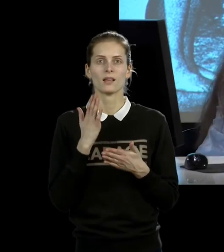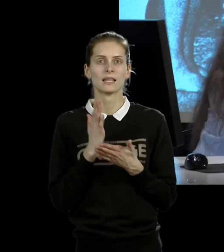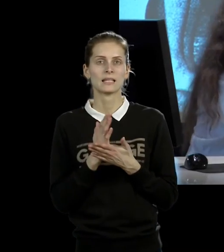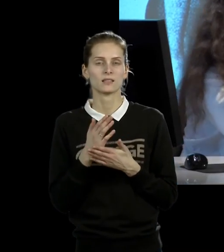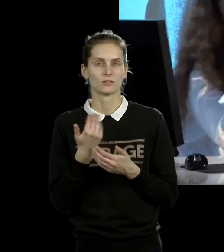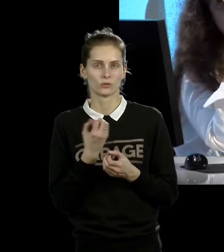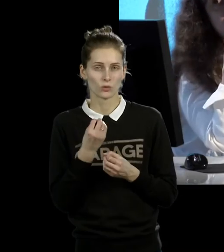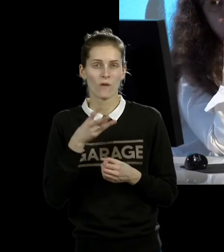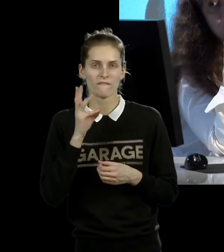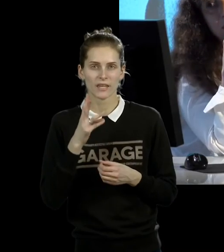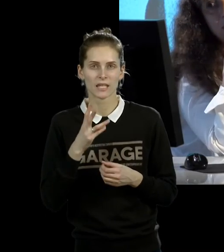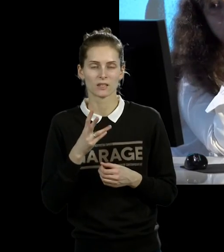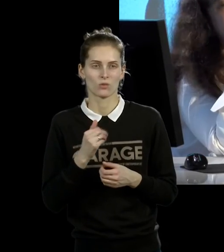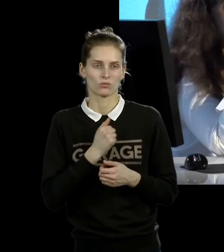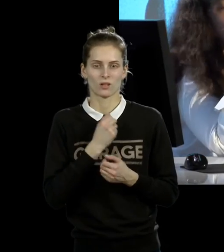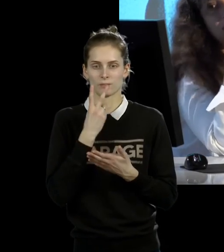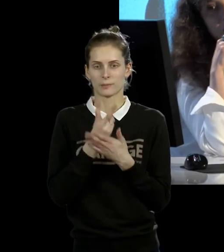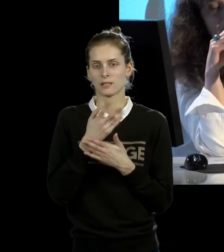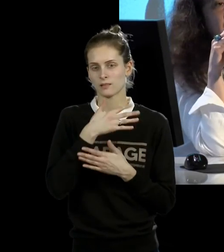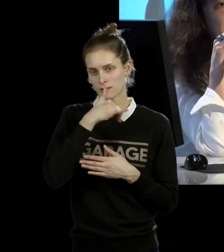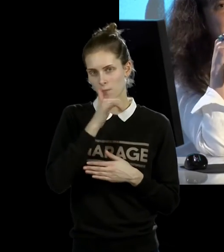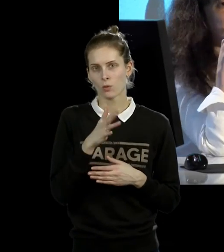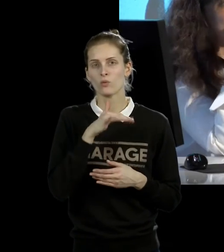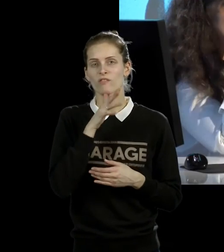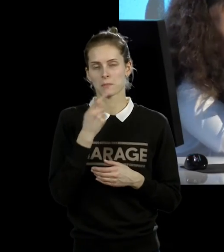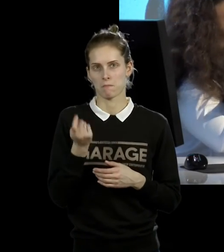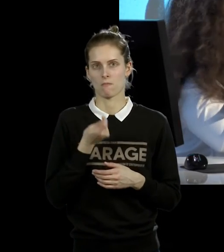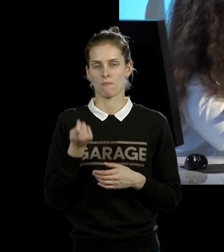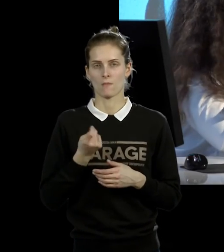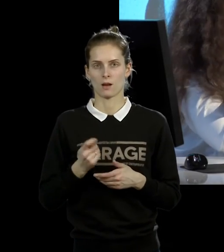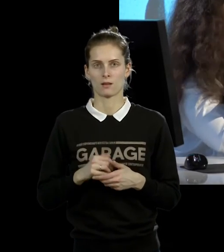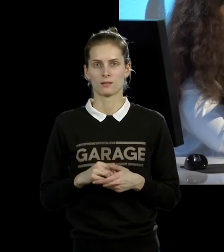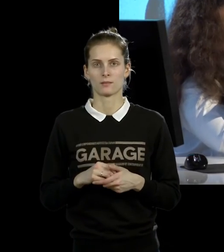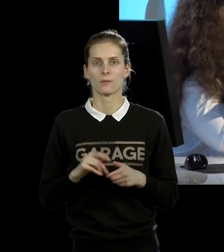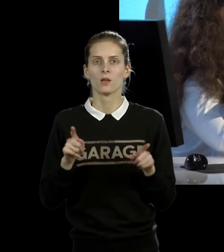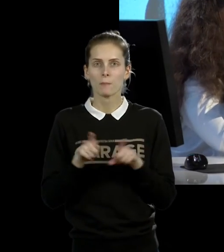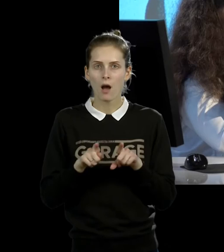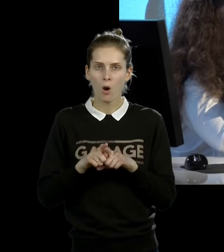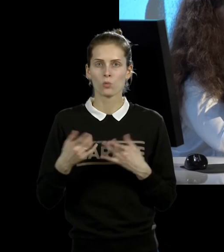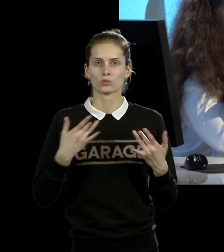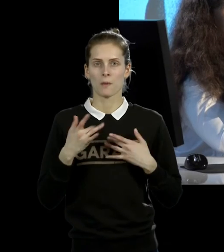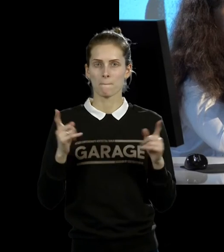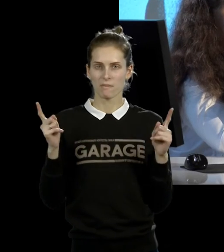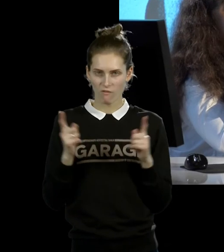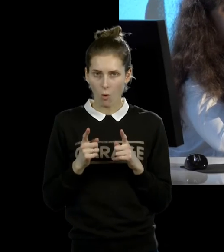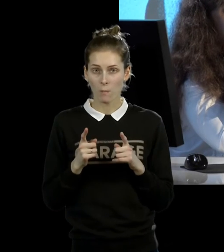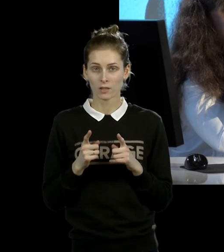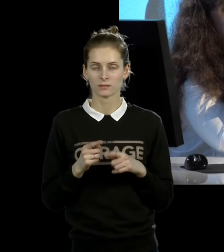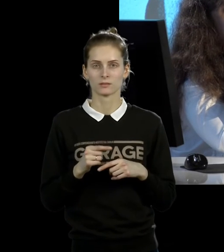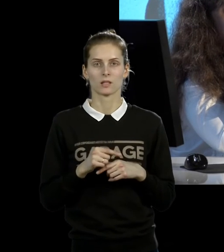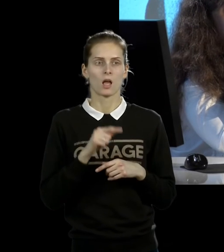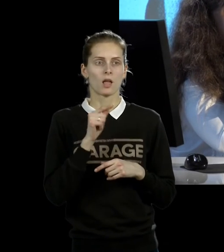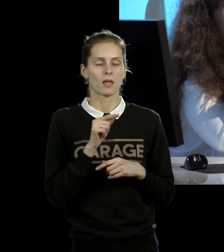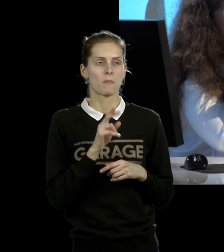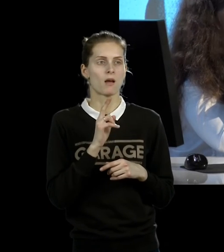у нас нет времени. В эту перформанс здесь достаточно тоже очевидна эта ситуация. Самое интересное это то, как ведет себя до